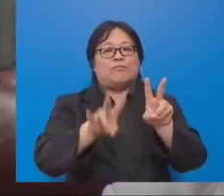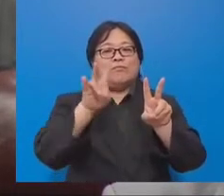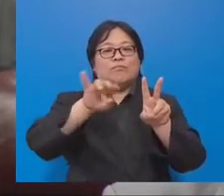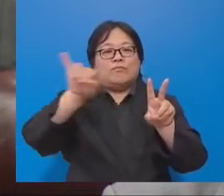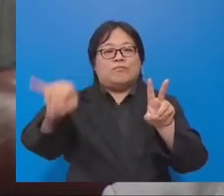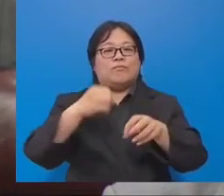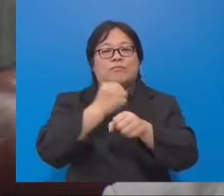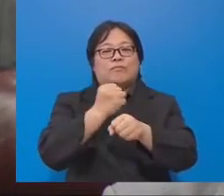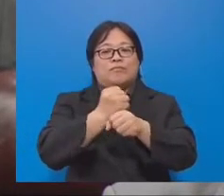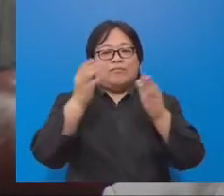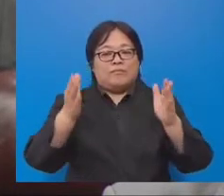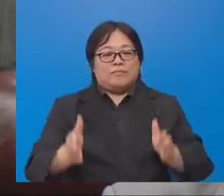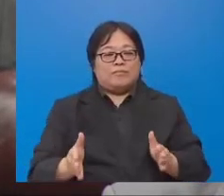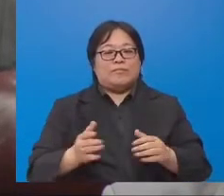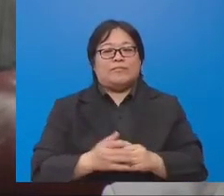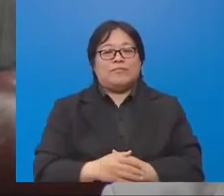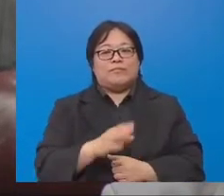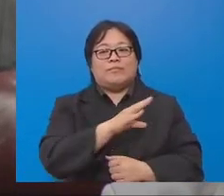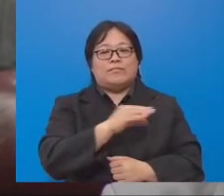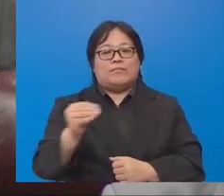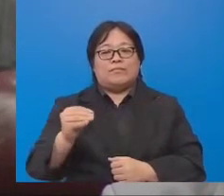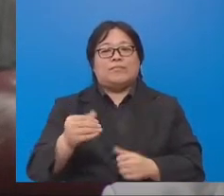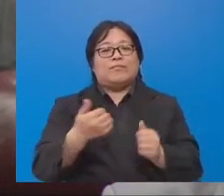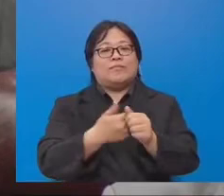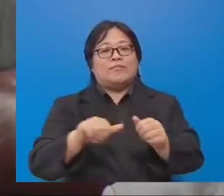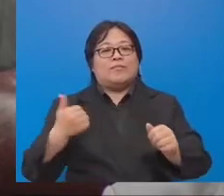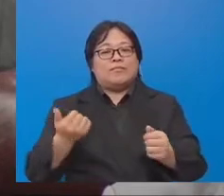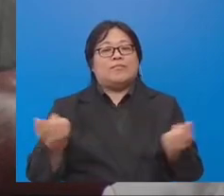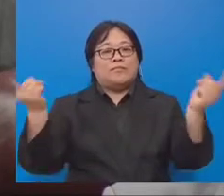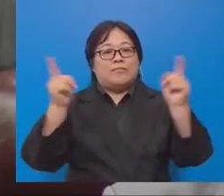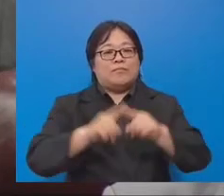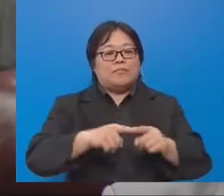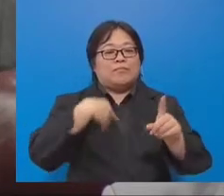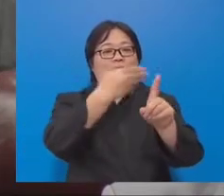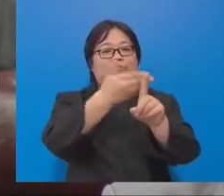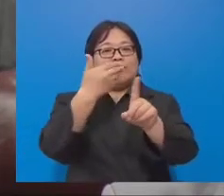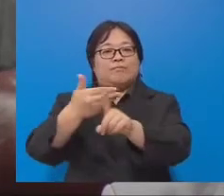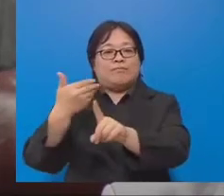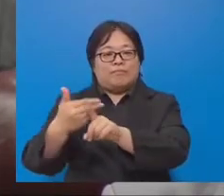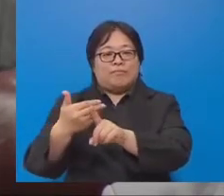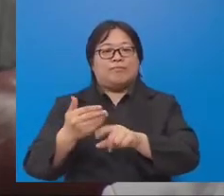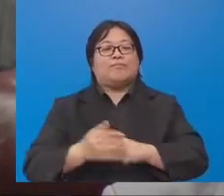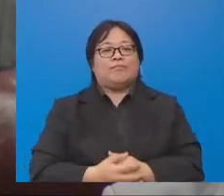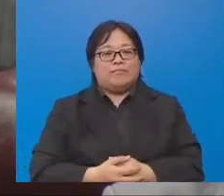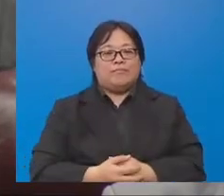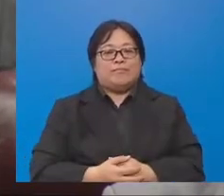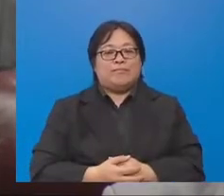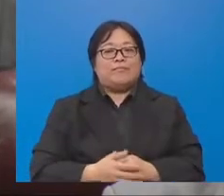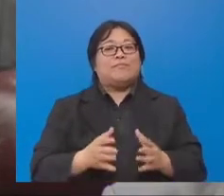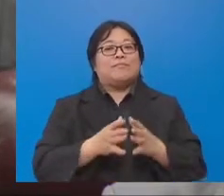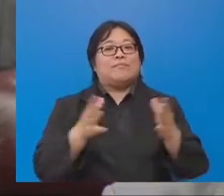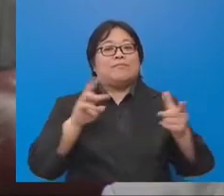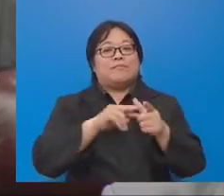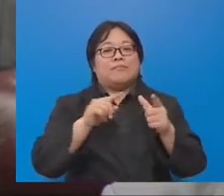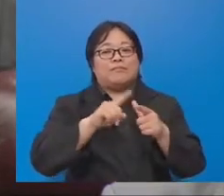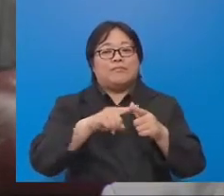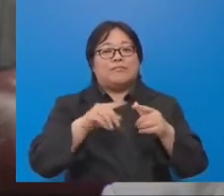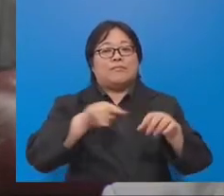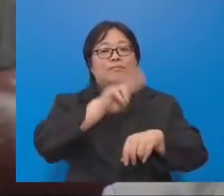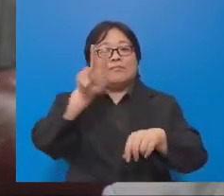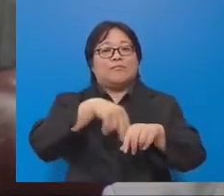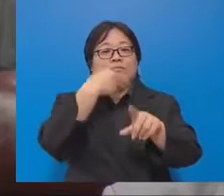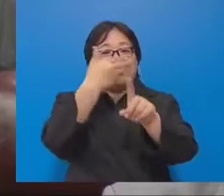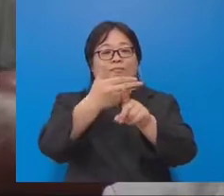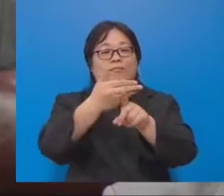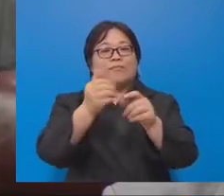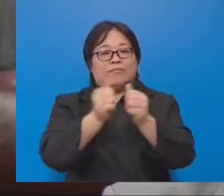pekerja dan mengelakkan daripada berlakunya pemberhentian secara besar-besaran ataupun massive retirement dengan